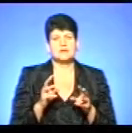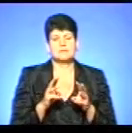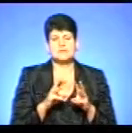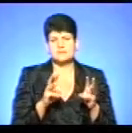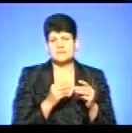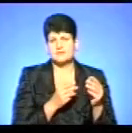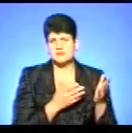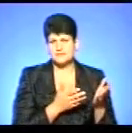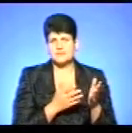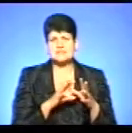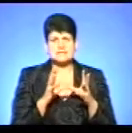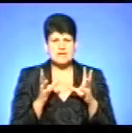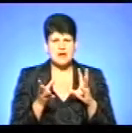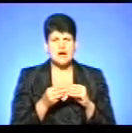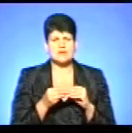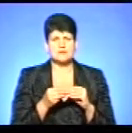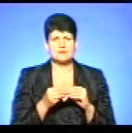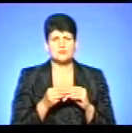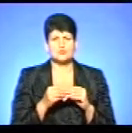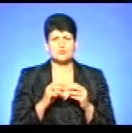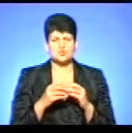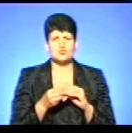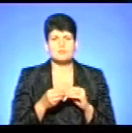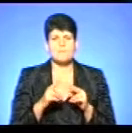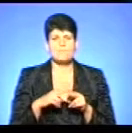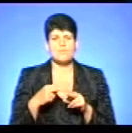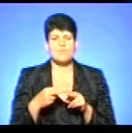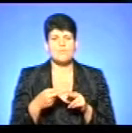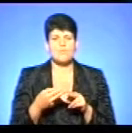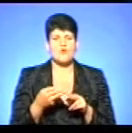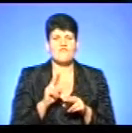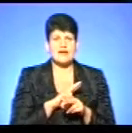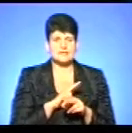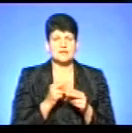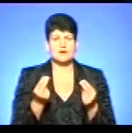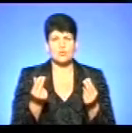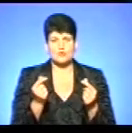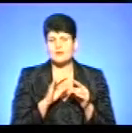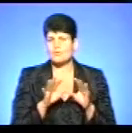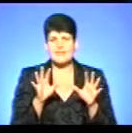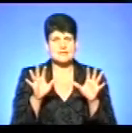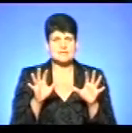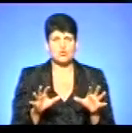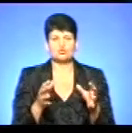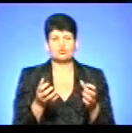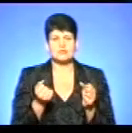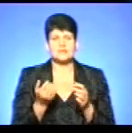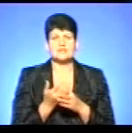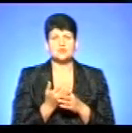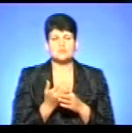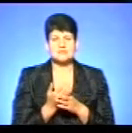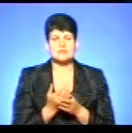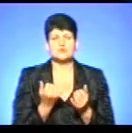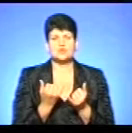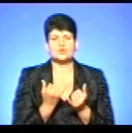фінансів. Загальна сума до повернення коштів або незаконно отриманих субсидій державних соціальних допомог на сьогодні